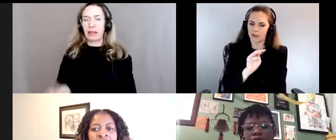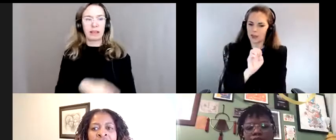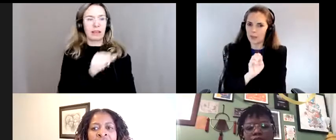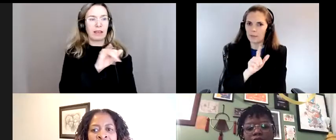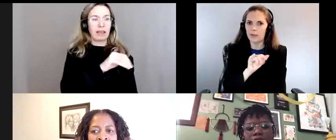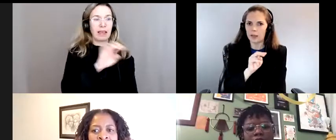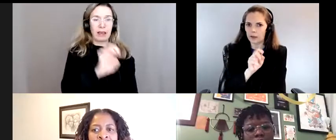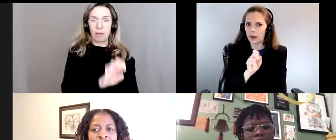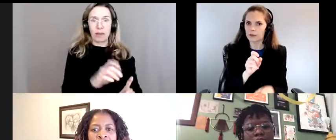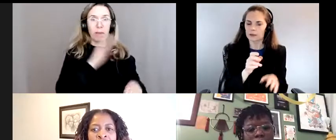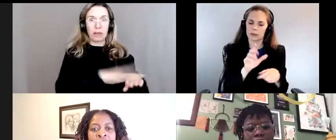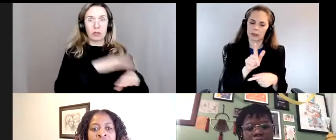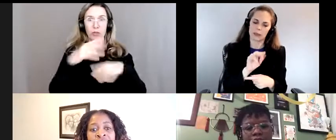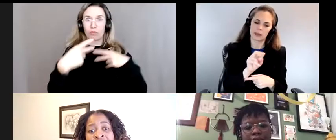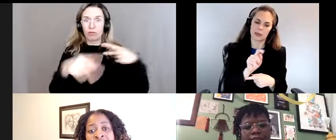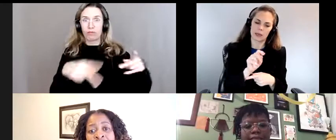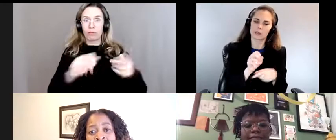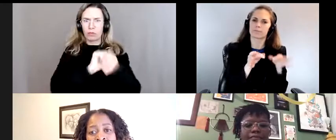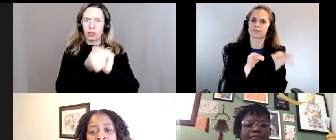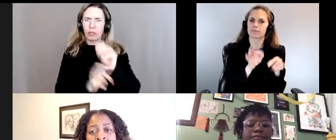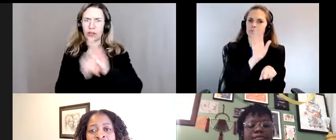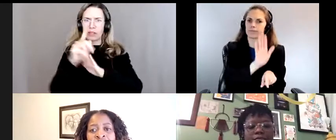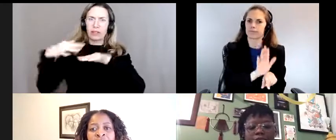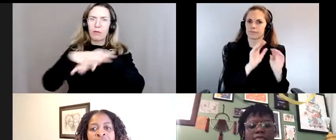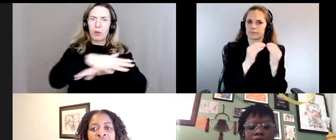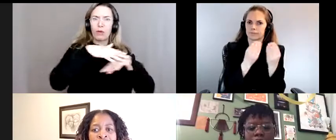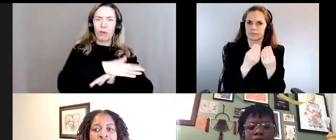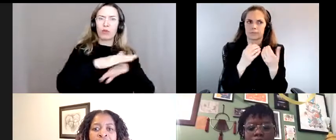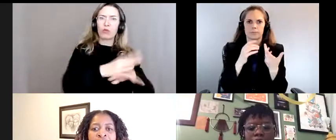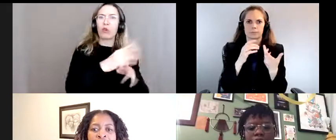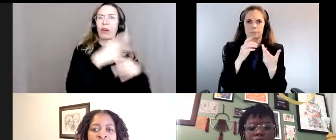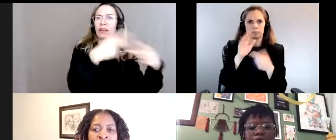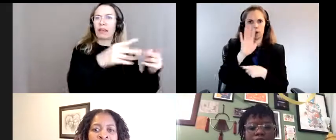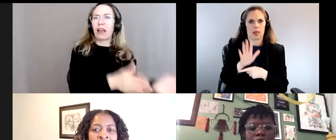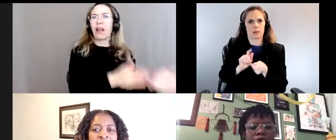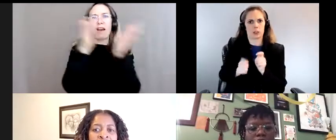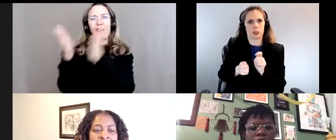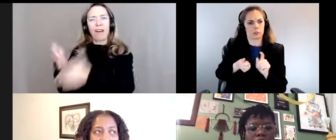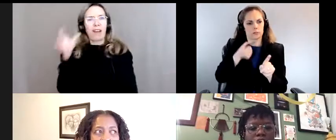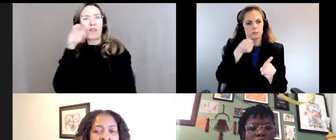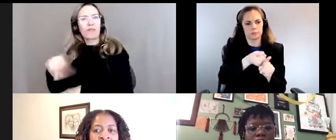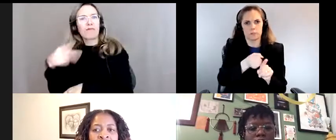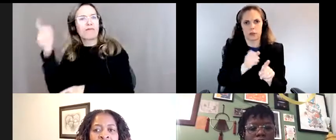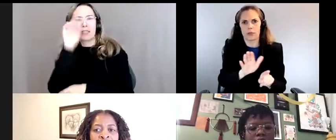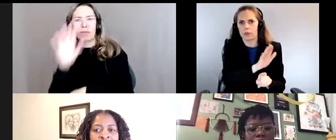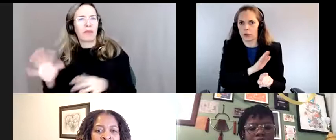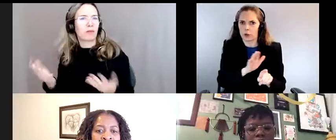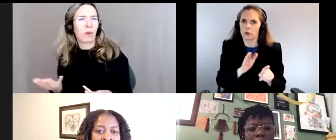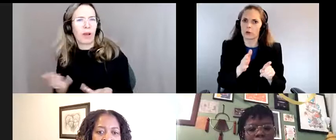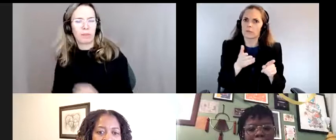disproportionné et de l'impact des changements climatiques sur les personnes qui utilisent leurs services. Maintenant, on aimerait vous entendre parler de votre expérience